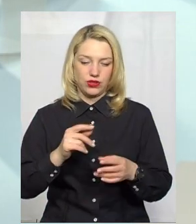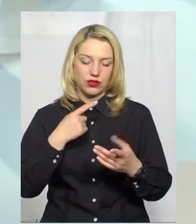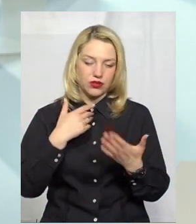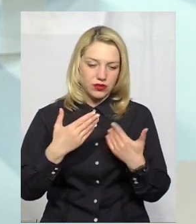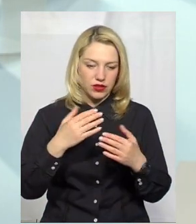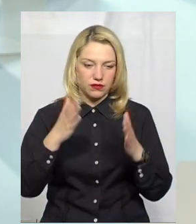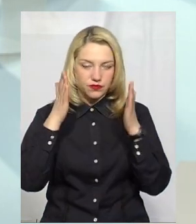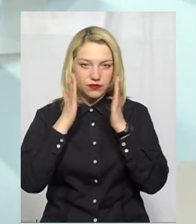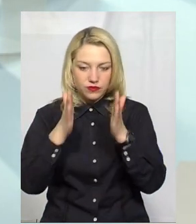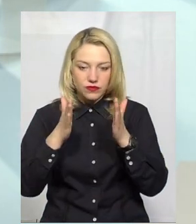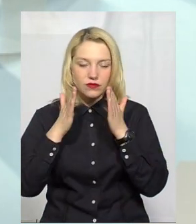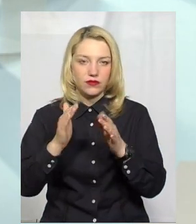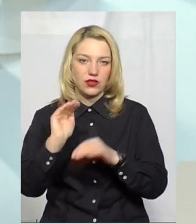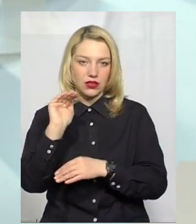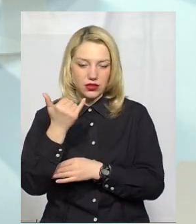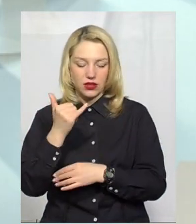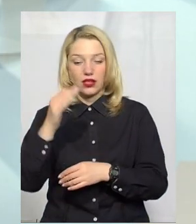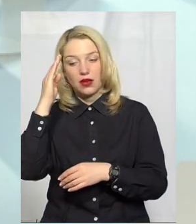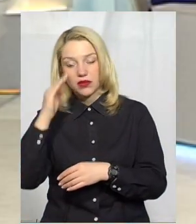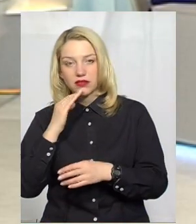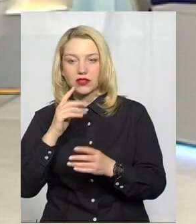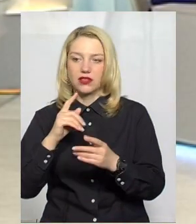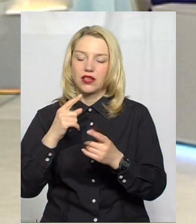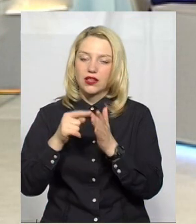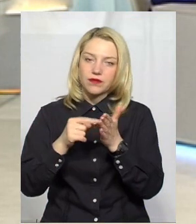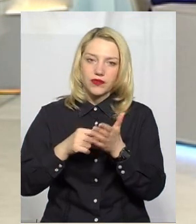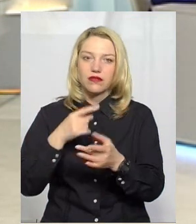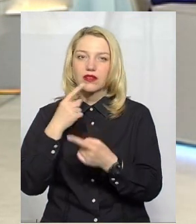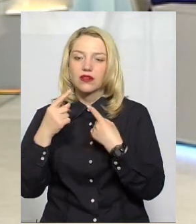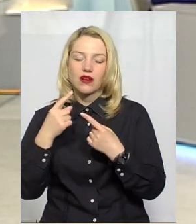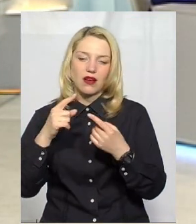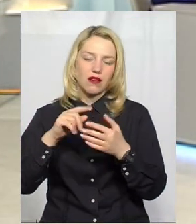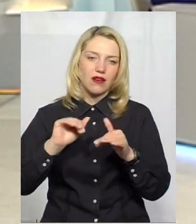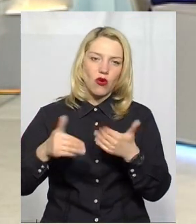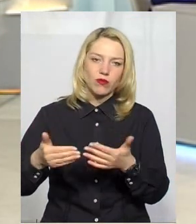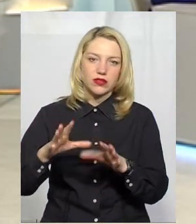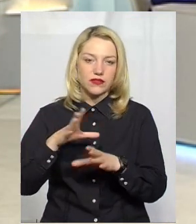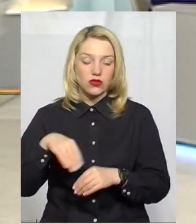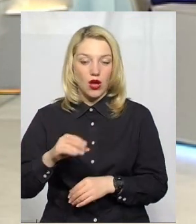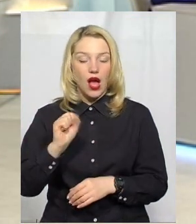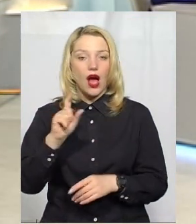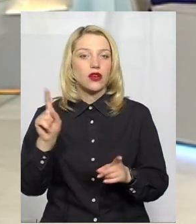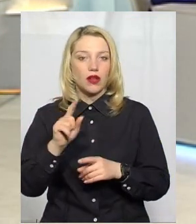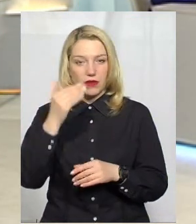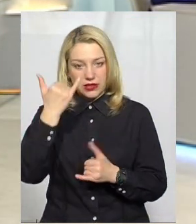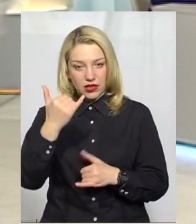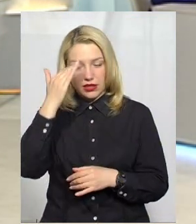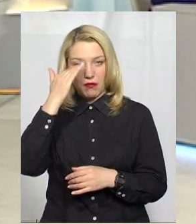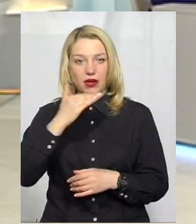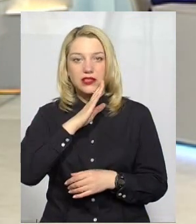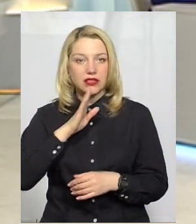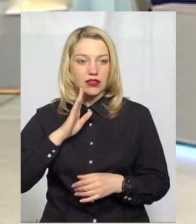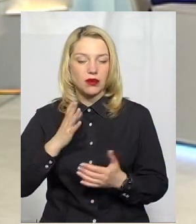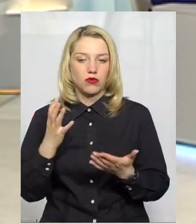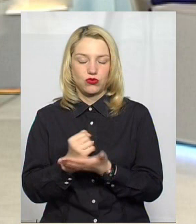Батьки вже виконували рекомендації педагога. А тут батьки раптом вже мають перейняти на себе дуже великий